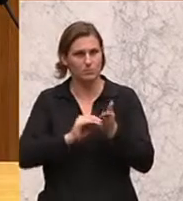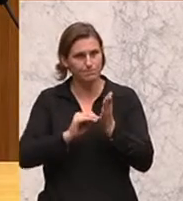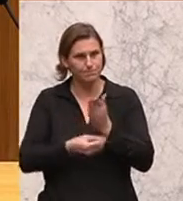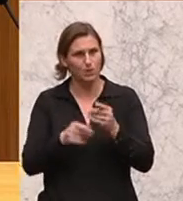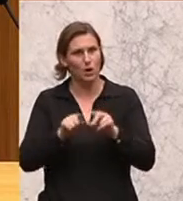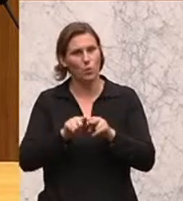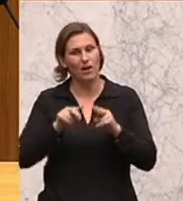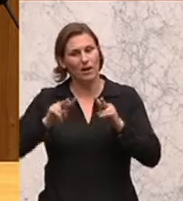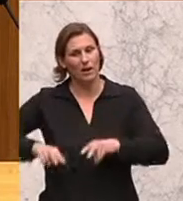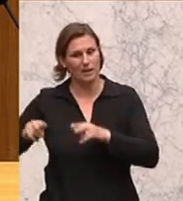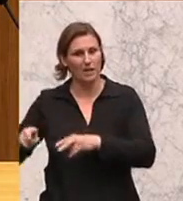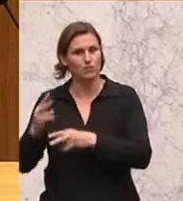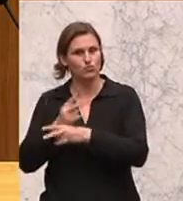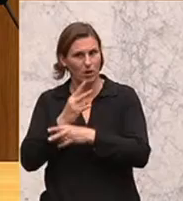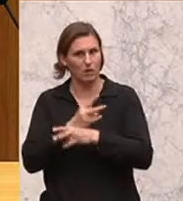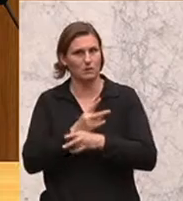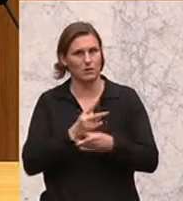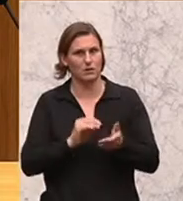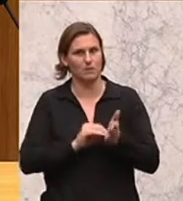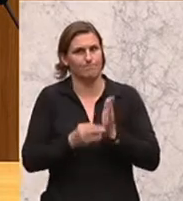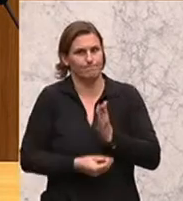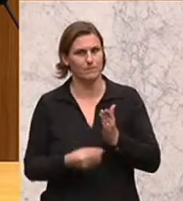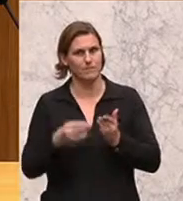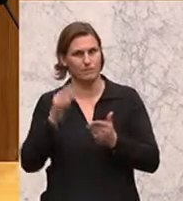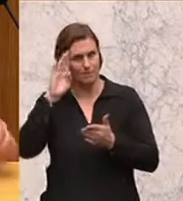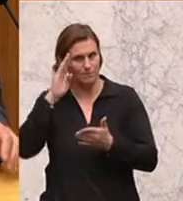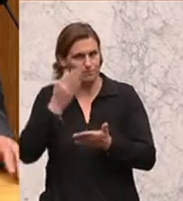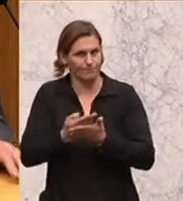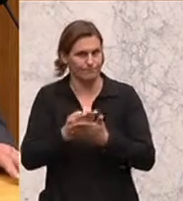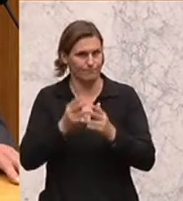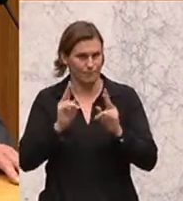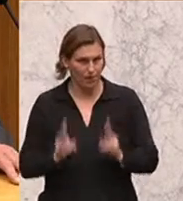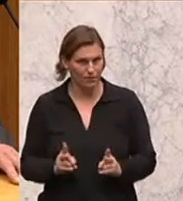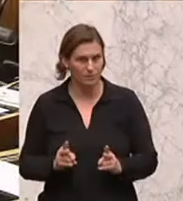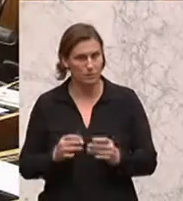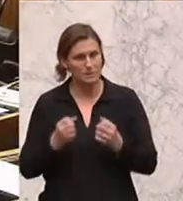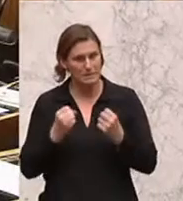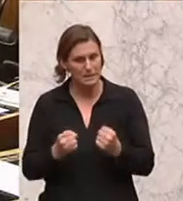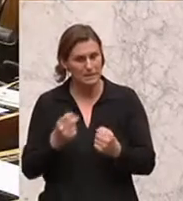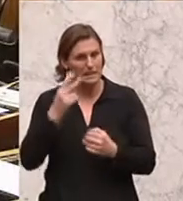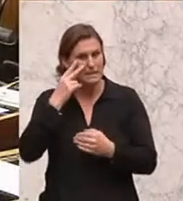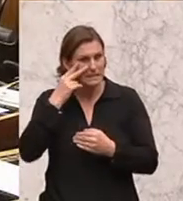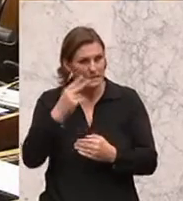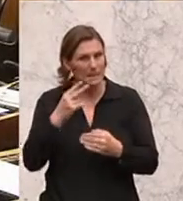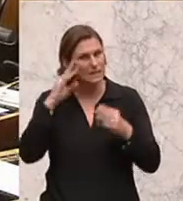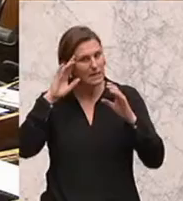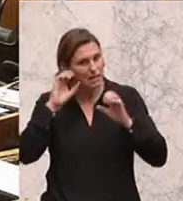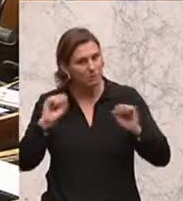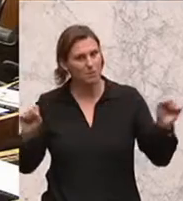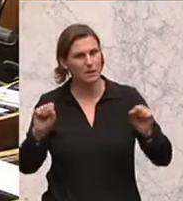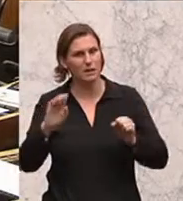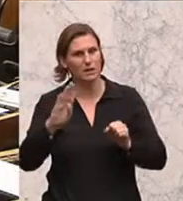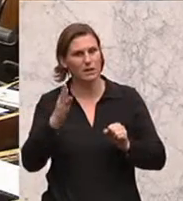Rechtsstaatlichkeit vorhanden ist, wo Verlass ist. Und diese Sicherheit sehen wir im Fall der Republik